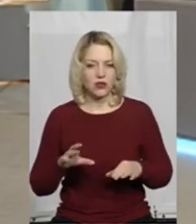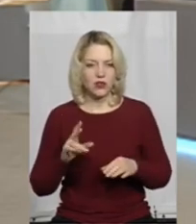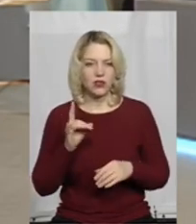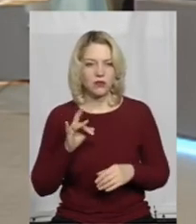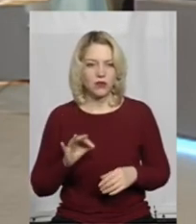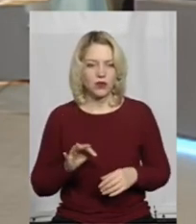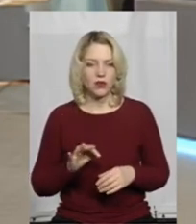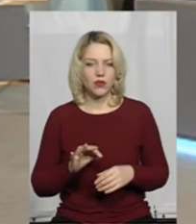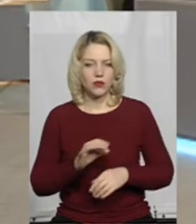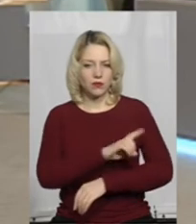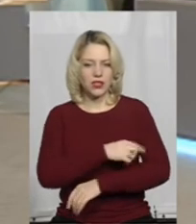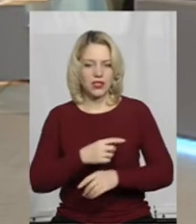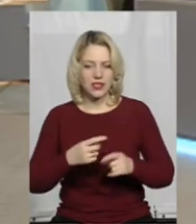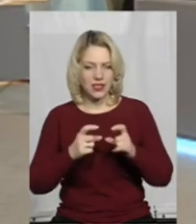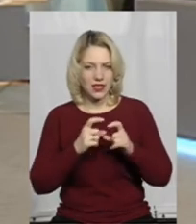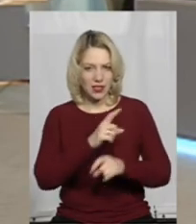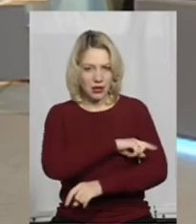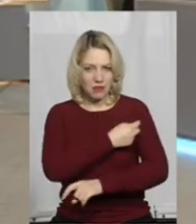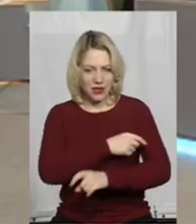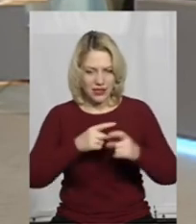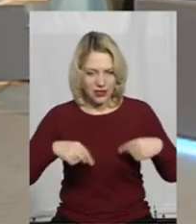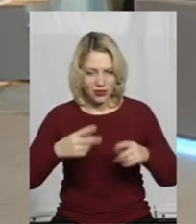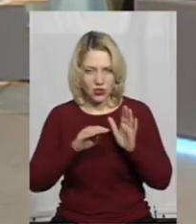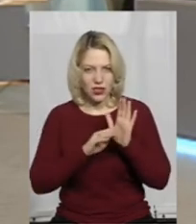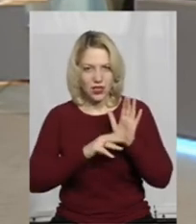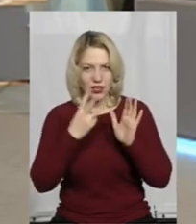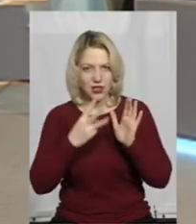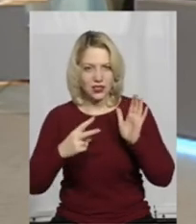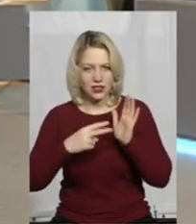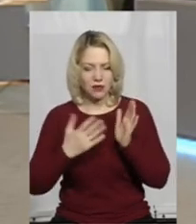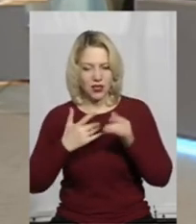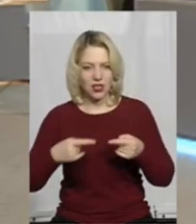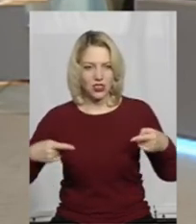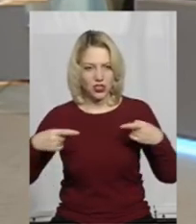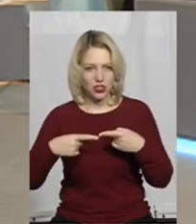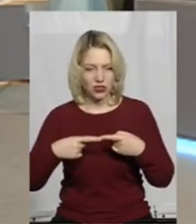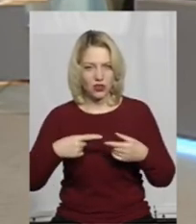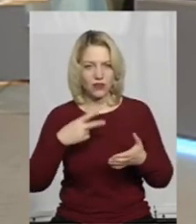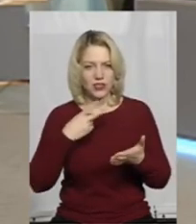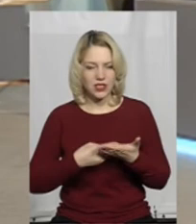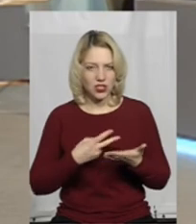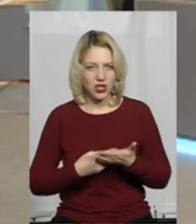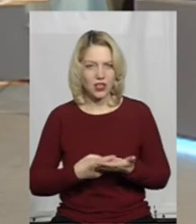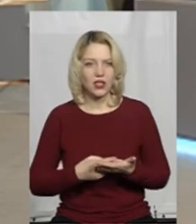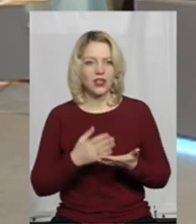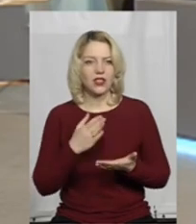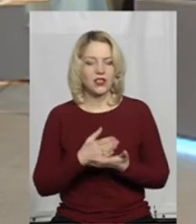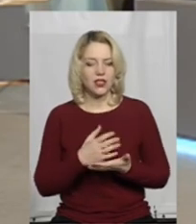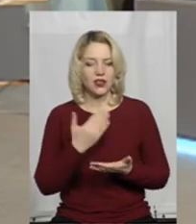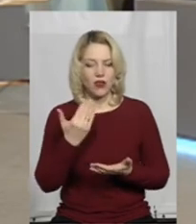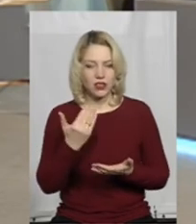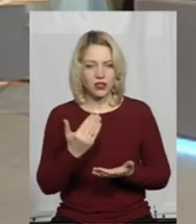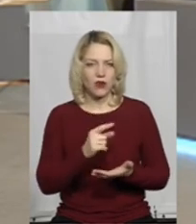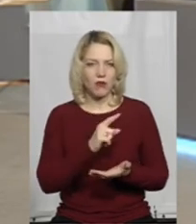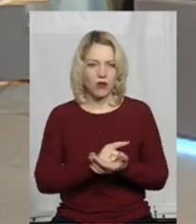ветеринарну медицину, стаття 37, яка чітко визначає ті, скажімо, обов'язки,